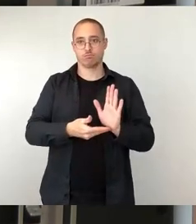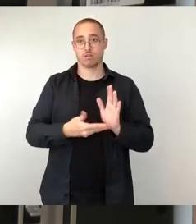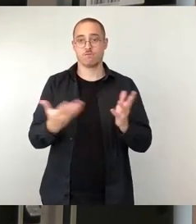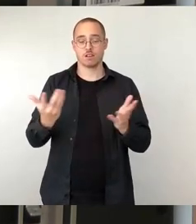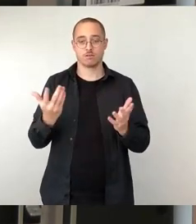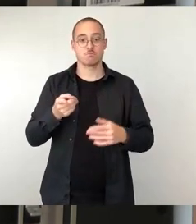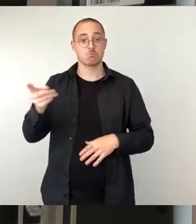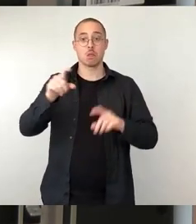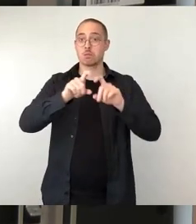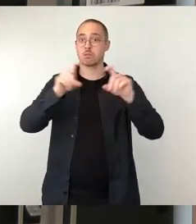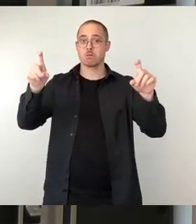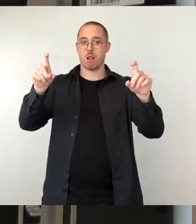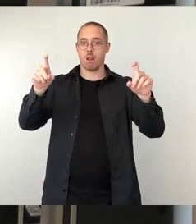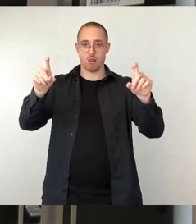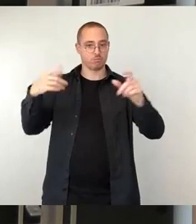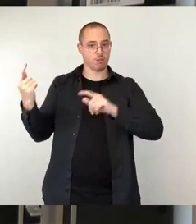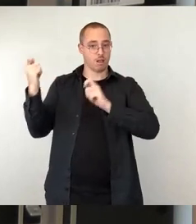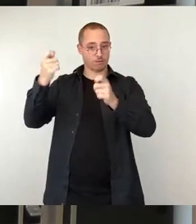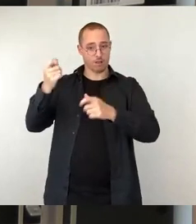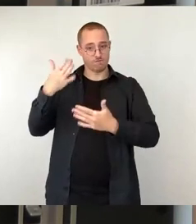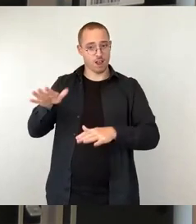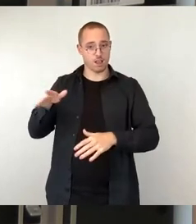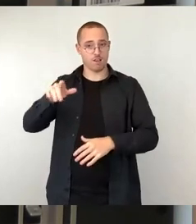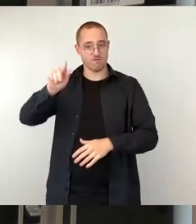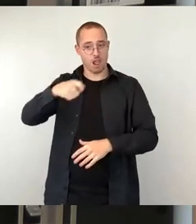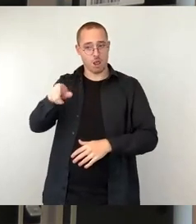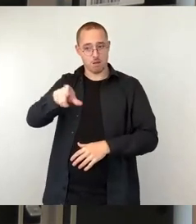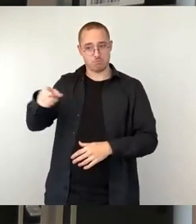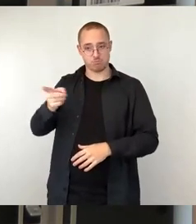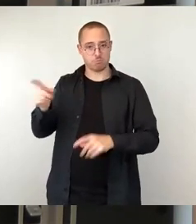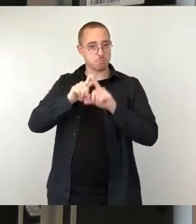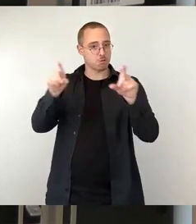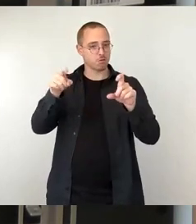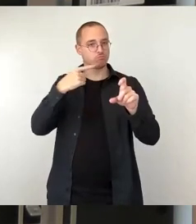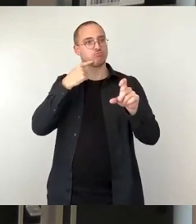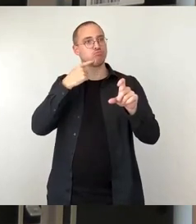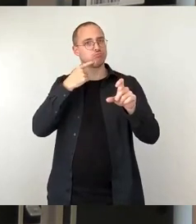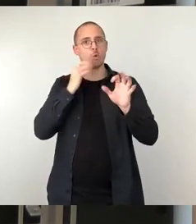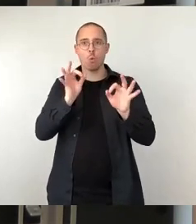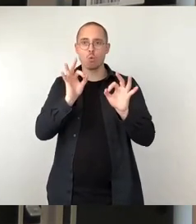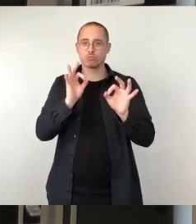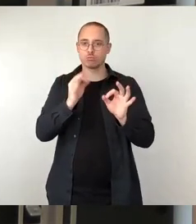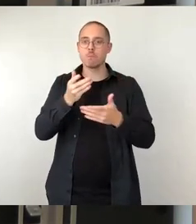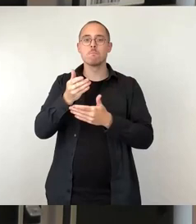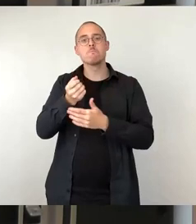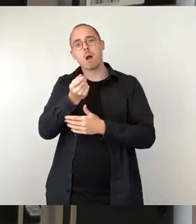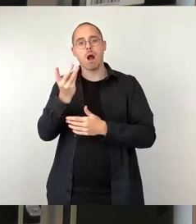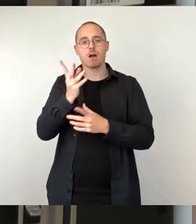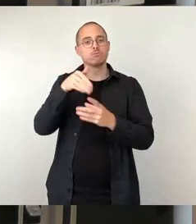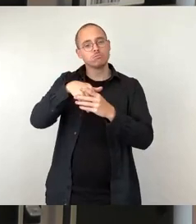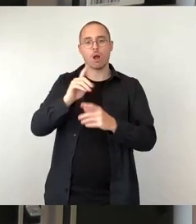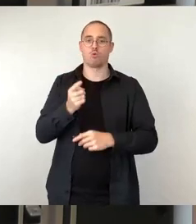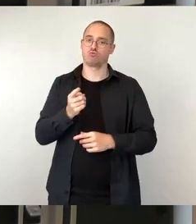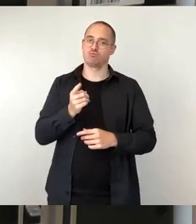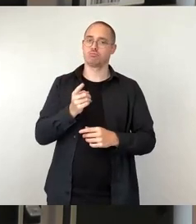zunächst einmal konstruktiv und Teile der Rede waren es auch meiner Meinung nach. Wir haben als Stadt durchaus